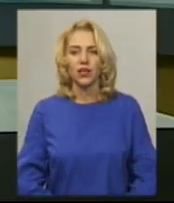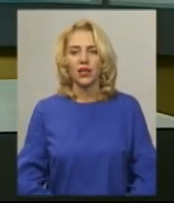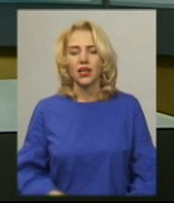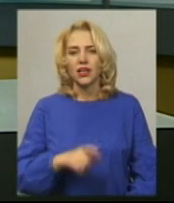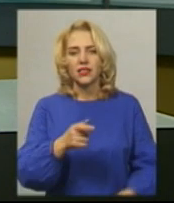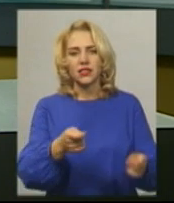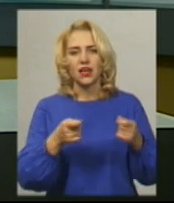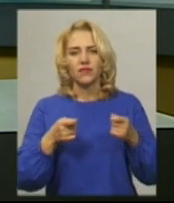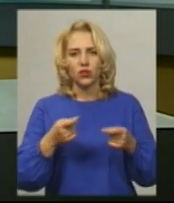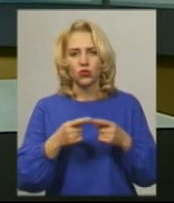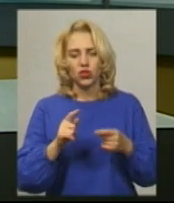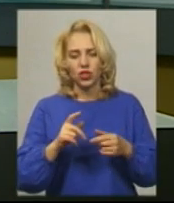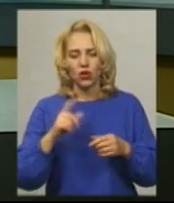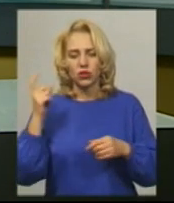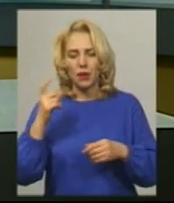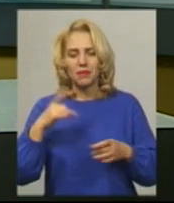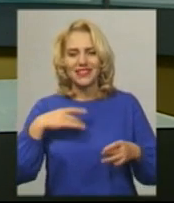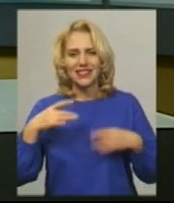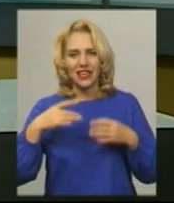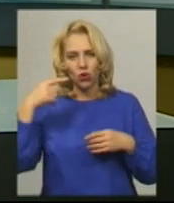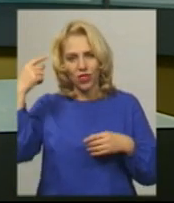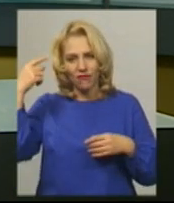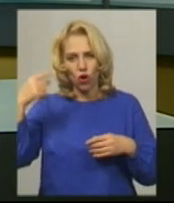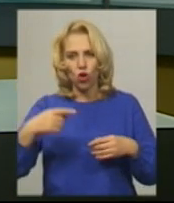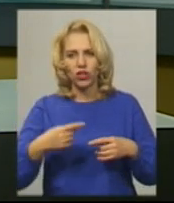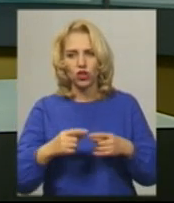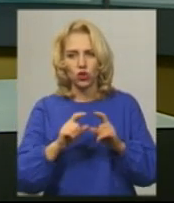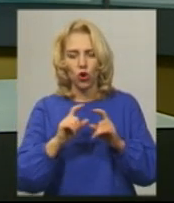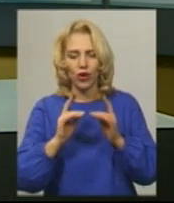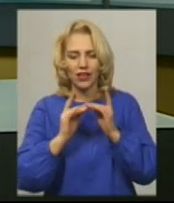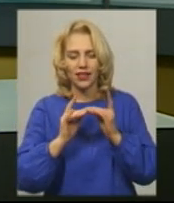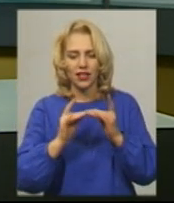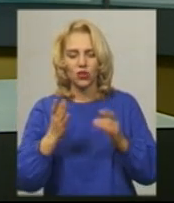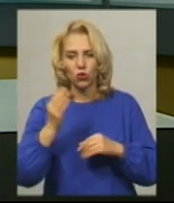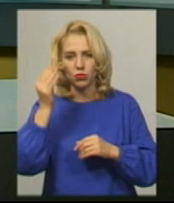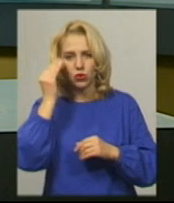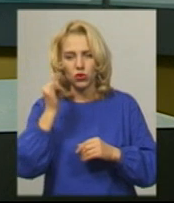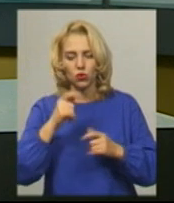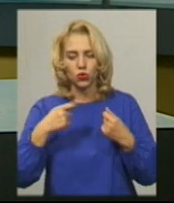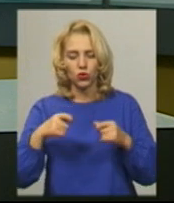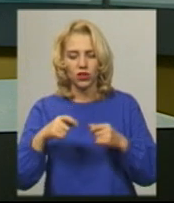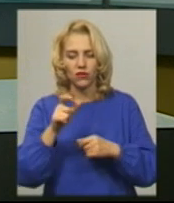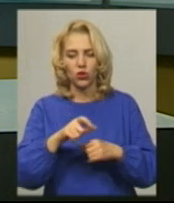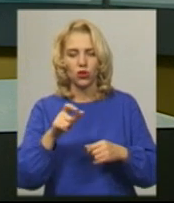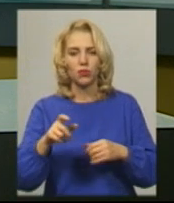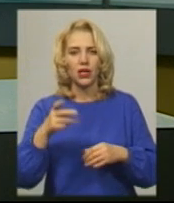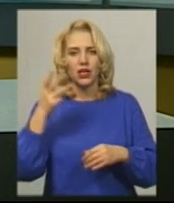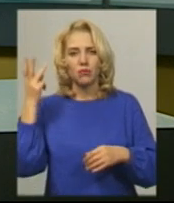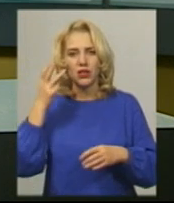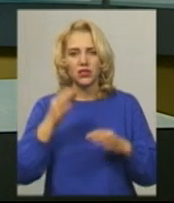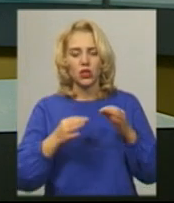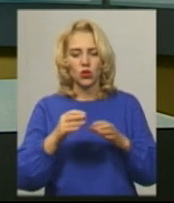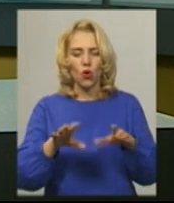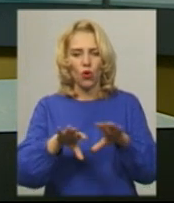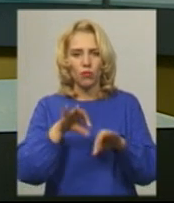Завідуючий господарством психоневрологічного інтернату, котру підозрюють у торгівлі людьми, Хмельницький міськрайонний суд обрав запобіжний